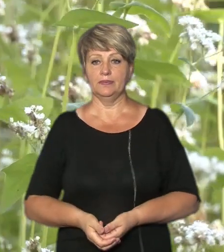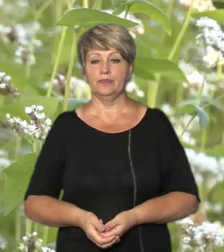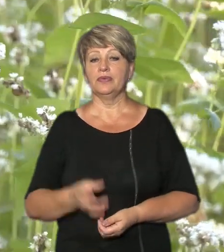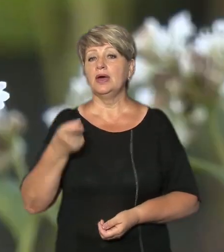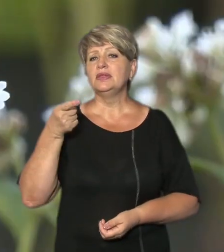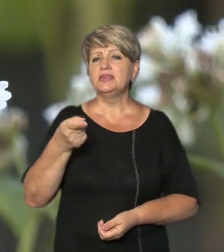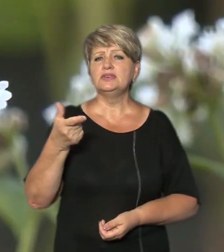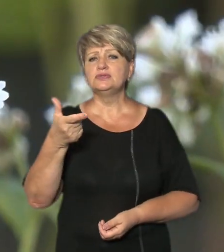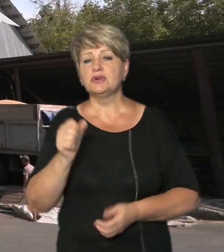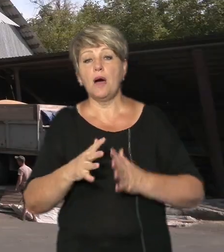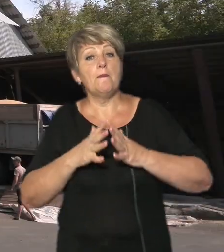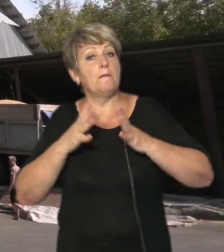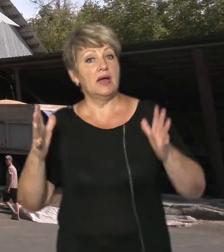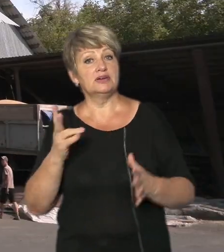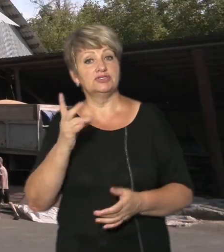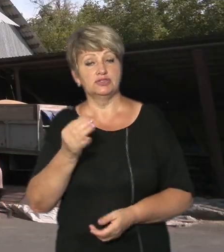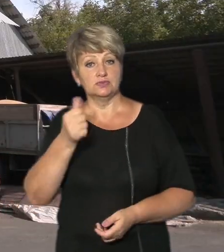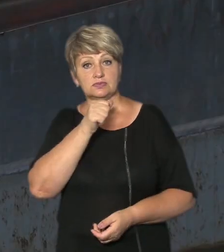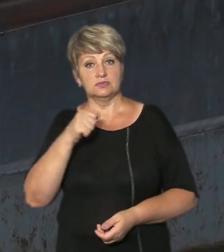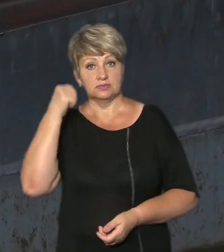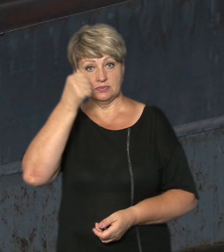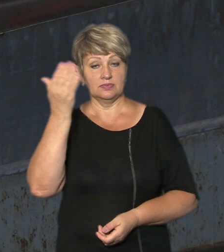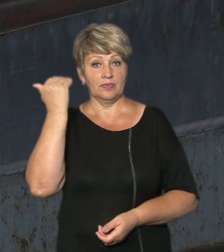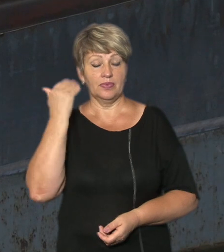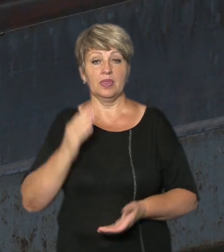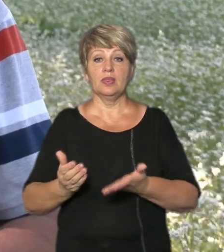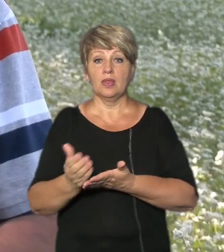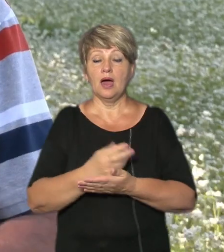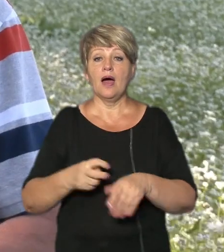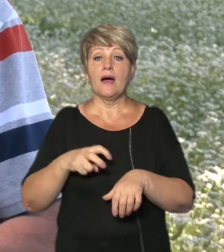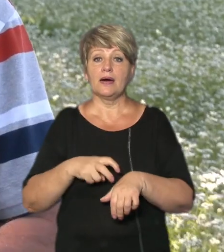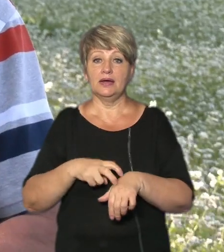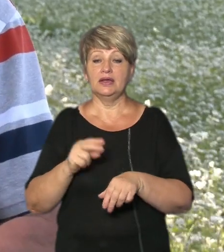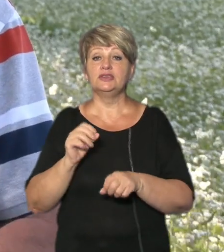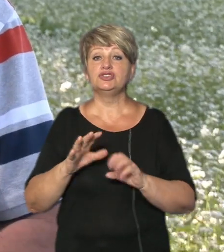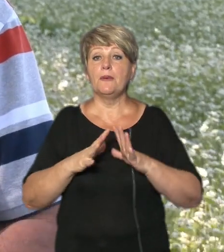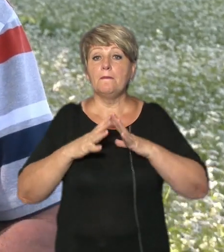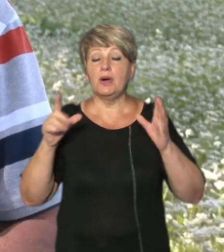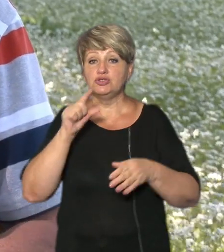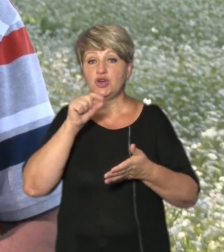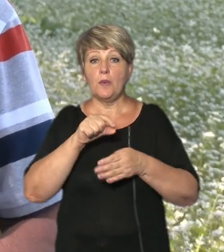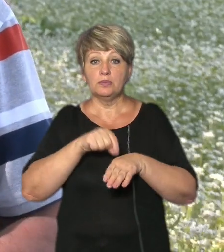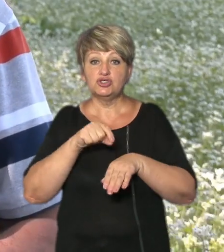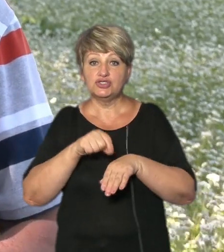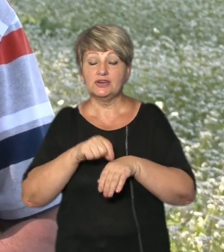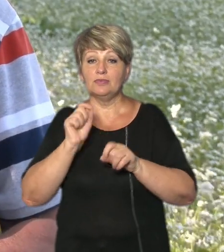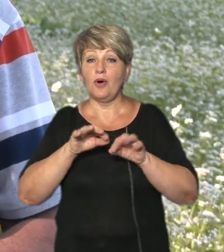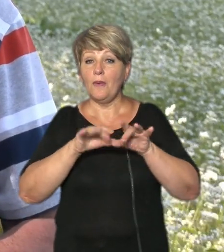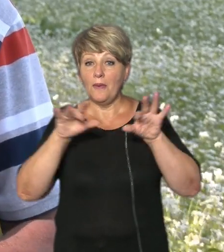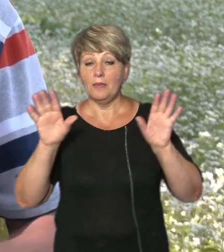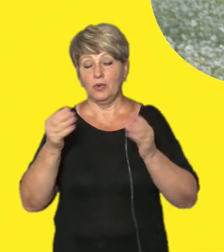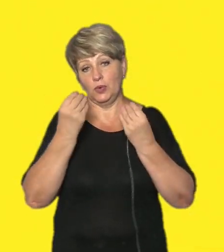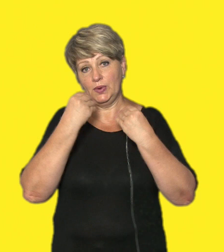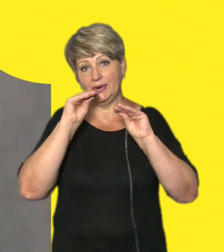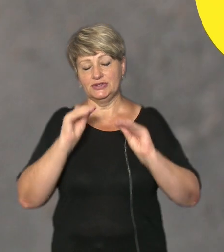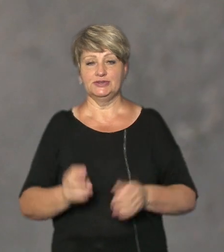тисячу гектарів більше ніж торік на Черкащині розпочали збір гречки чим більше бджіл прилетить тим більше вони запилять і буде краща гречка